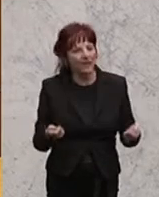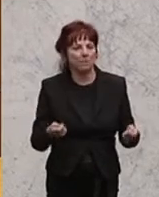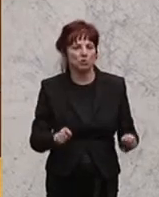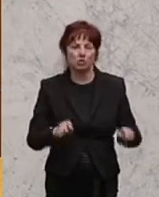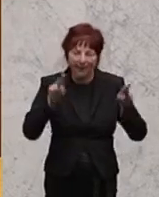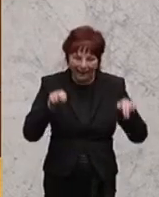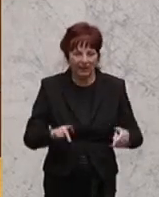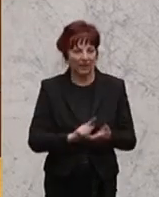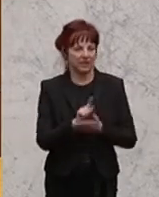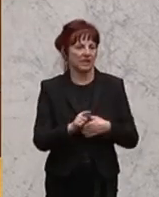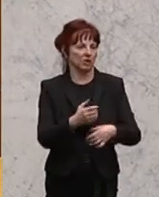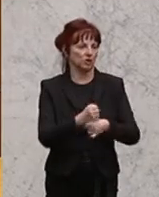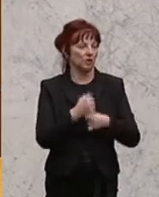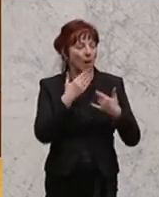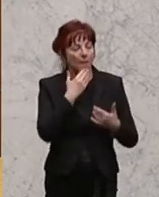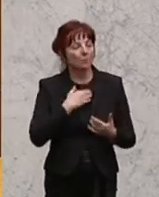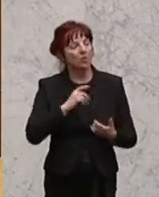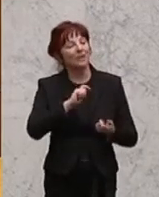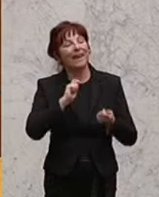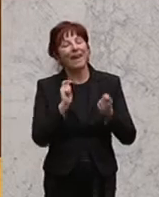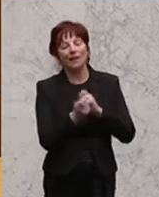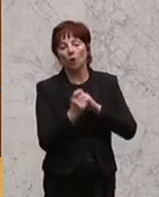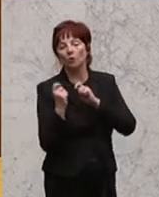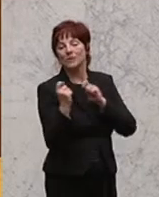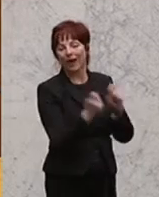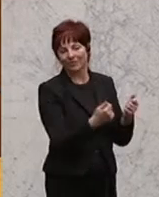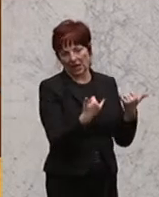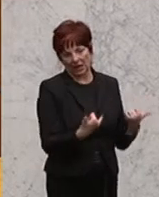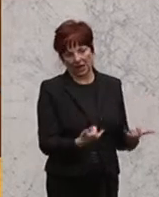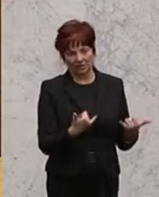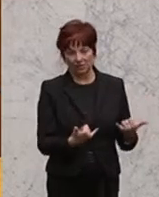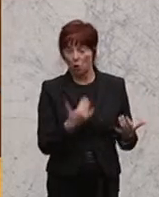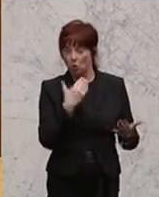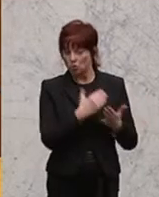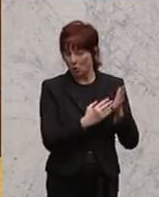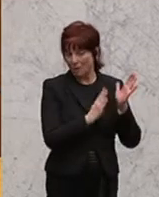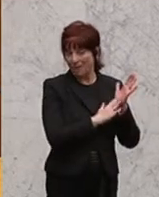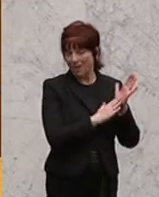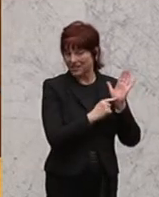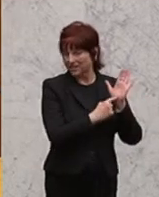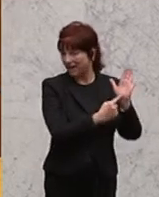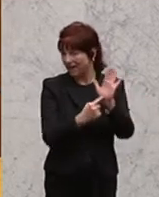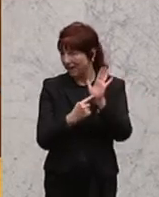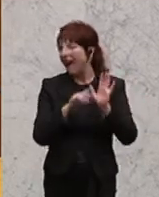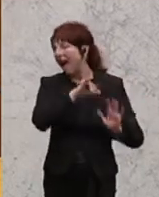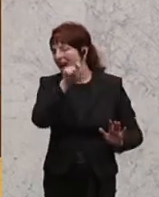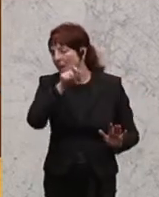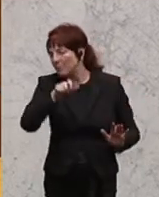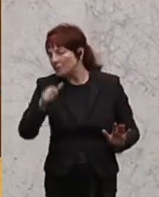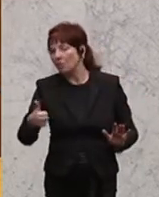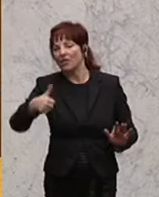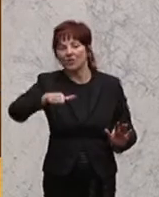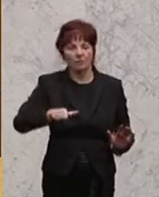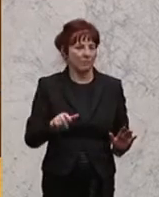Abänderungsantrag einbringen, dass man sieht, dass man auf alle eingegangen ist und die Diskussion geführt hat. Und zwar der